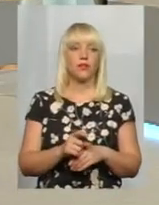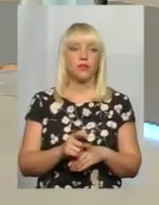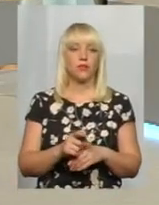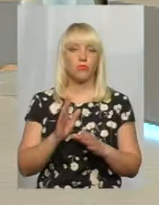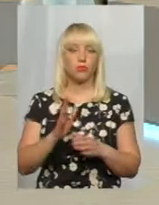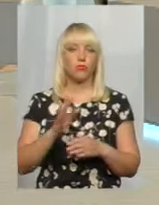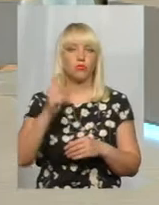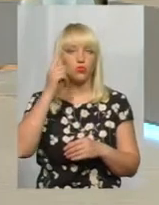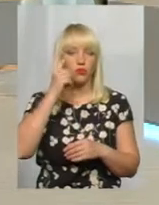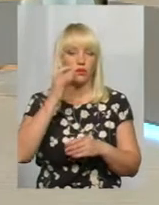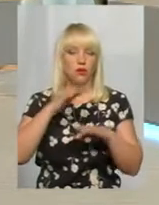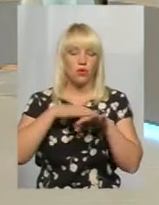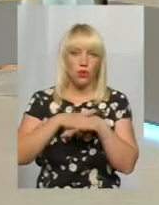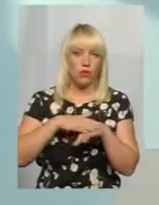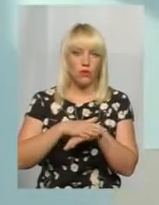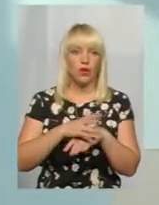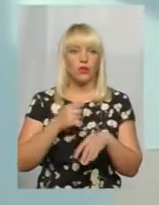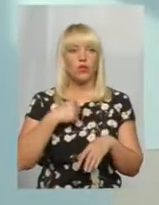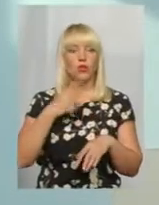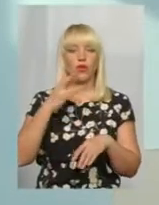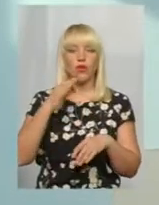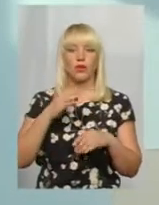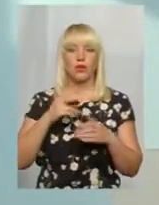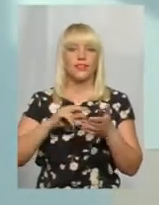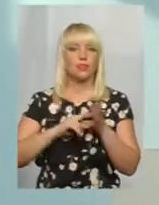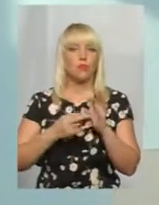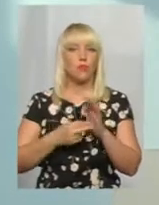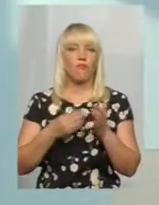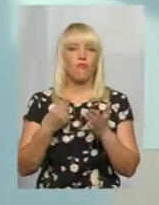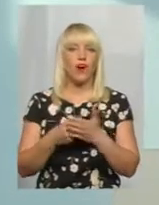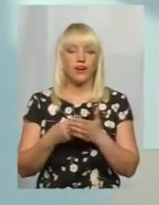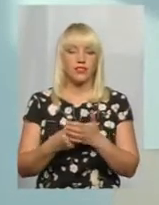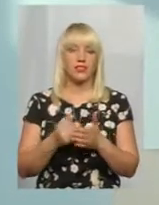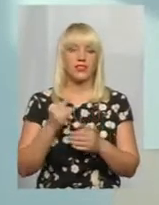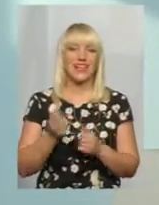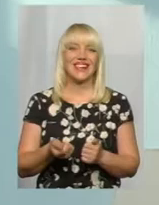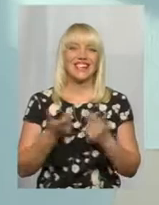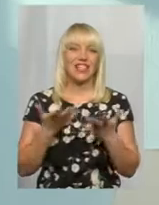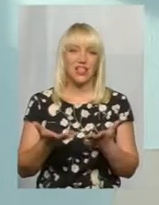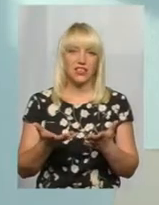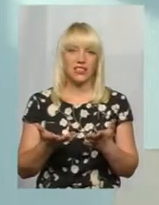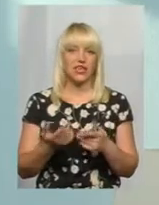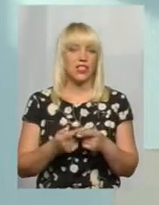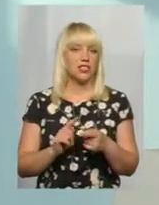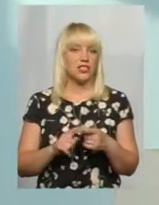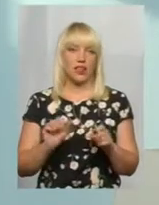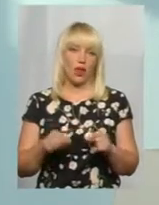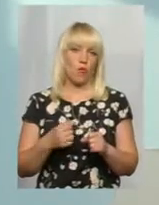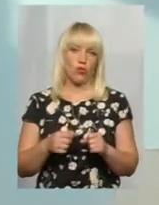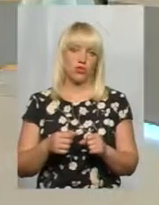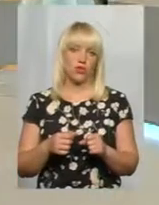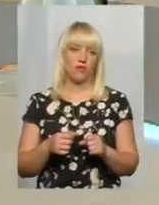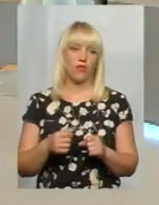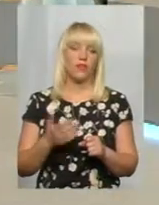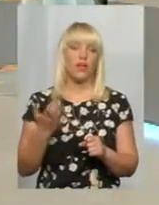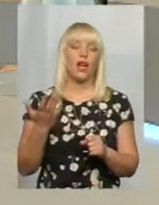цього, ну а ви знову ж, я вже говорив, спрогнозувати вартість, кількість, це практично неможливо. А